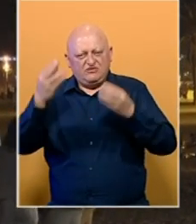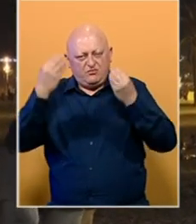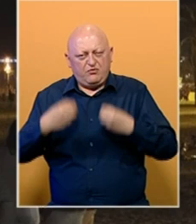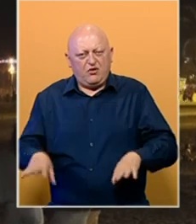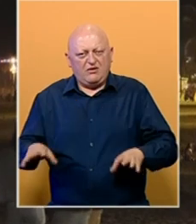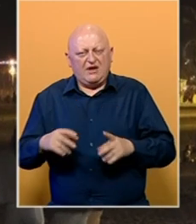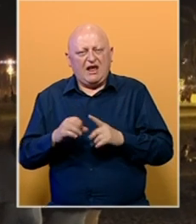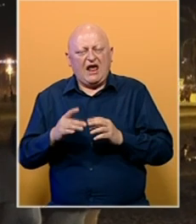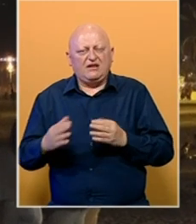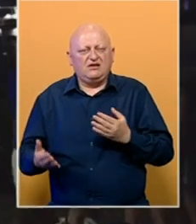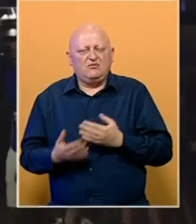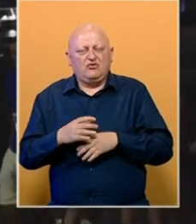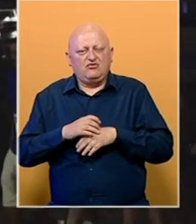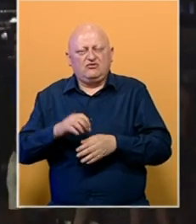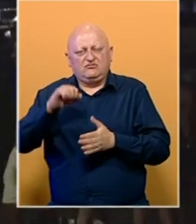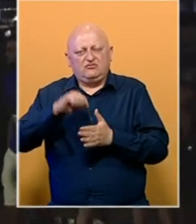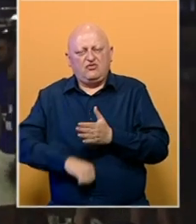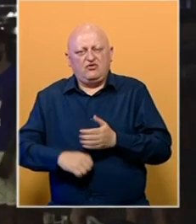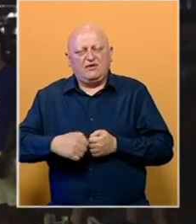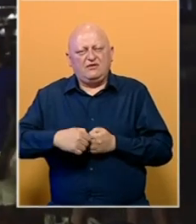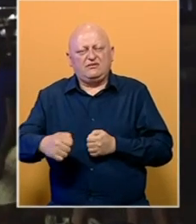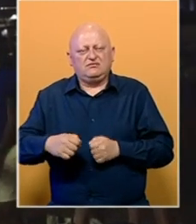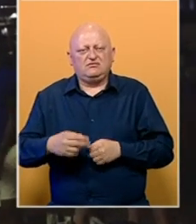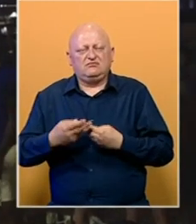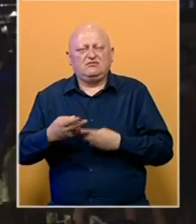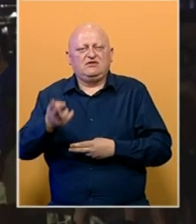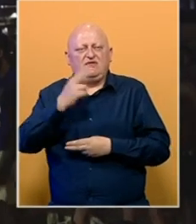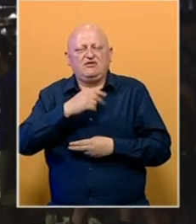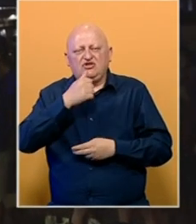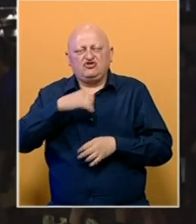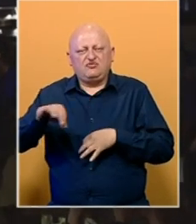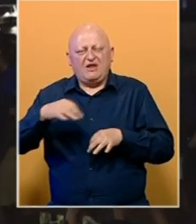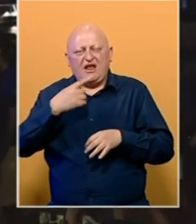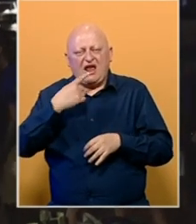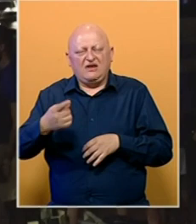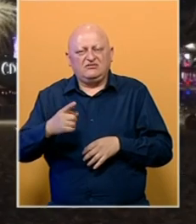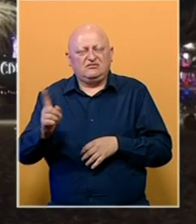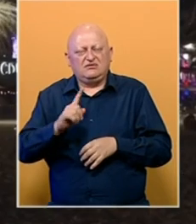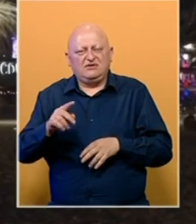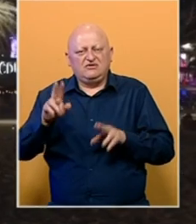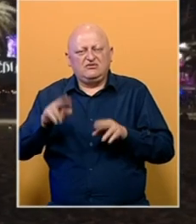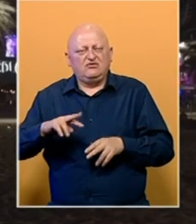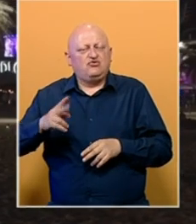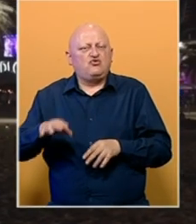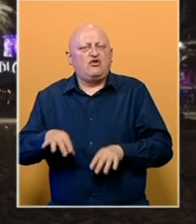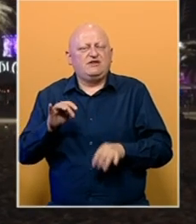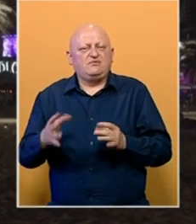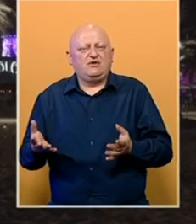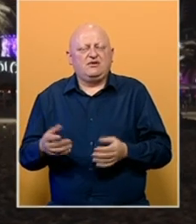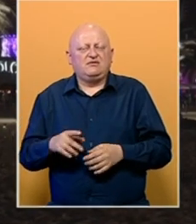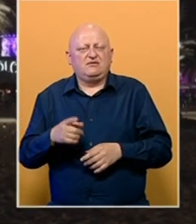Katalonija je ponovo uvela restriktivne mjere. Zvaničnici te španske regije kažu da nisu imali drugog izbora.